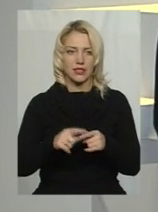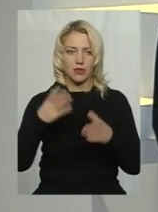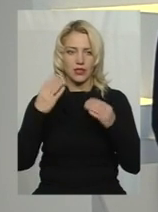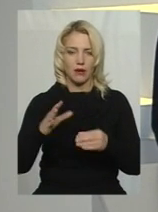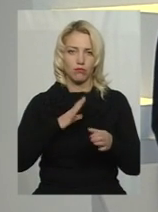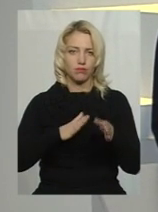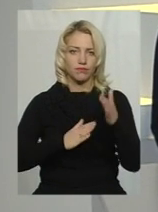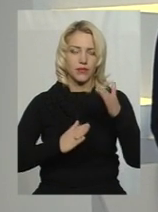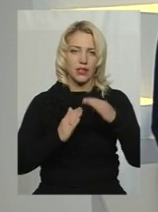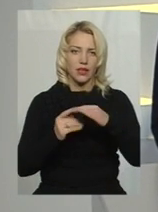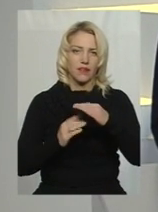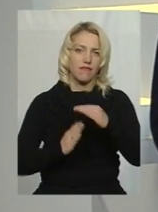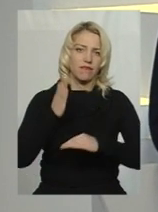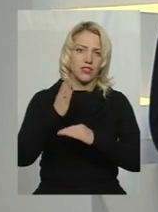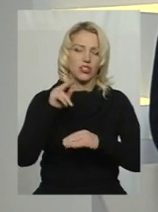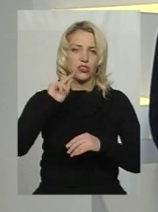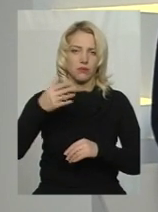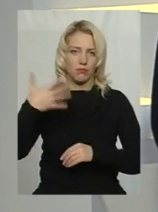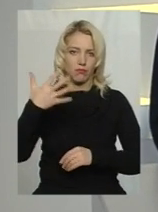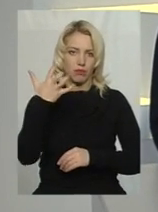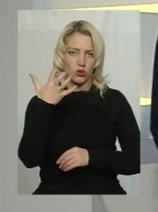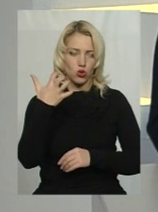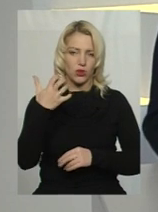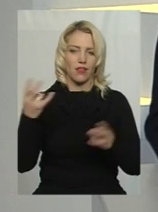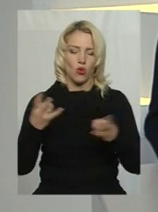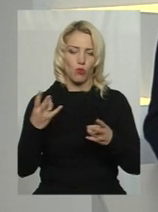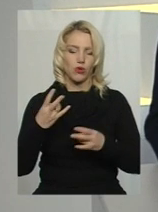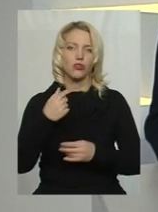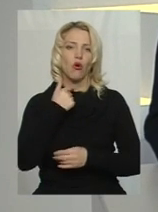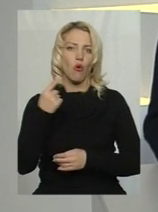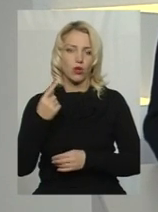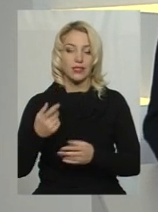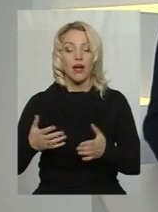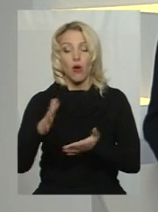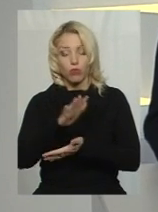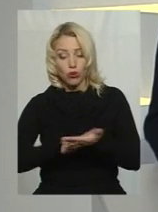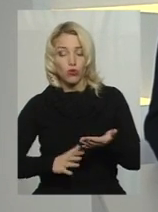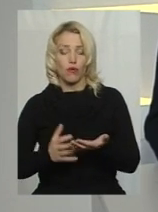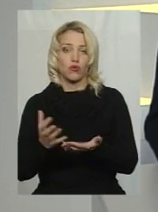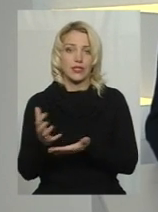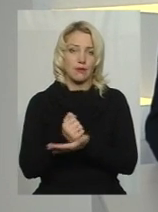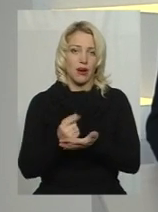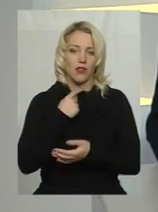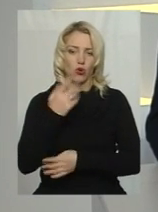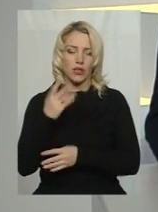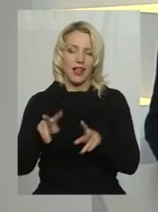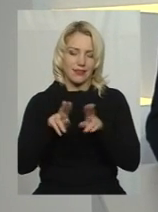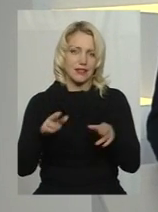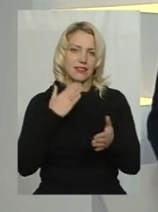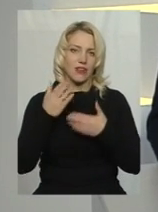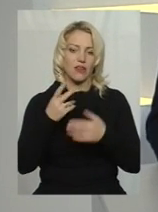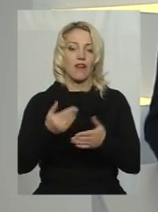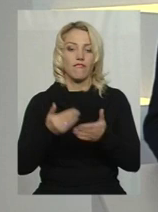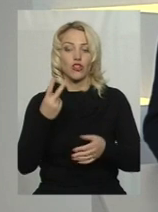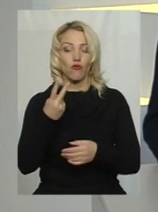позначку у 500 необхідних підписів. Продовжують збирати голоси, подібні звернення від двох навчальних закладів.